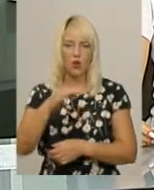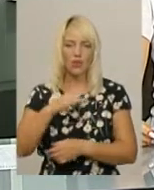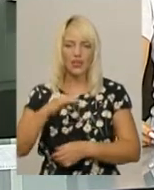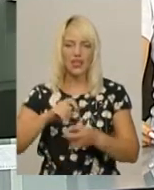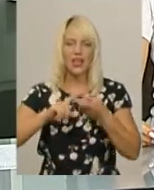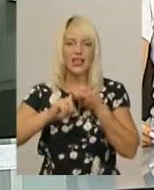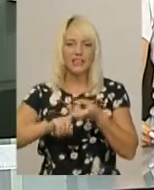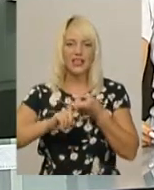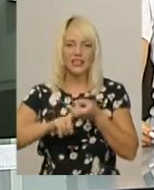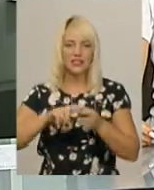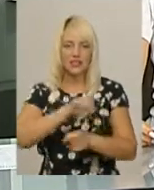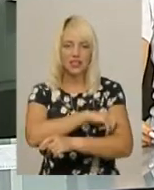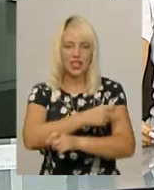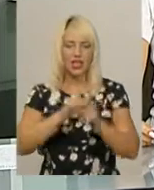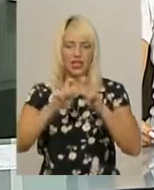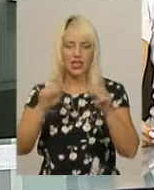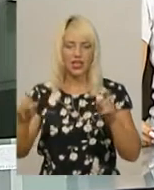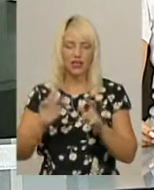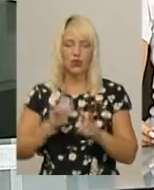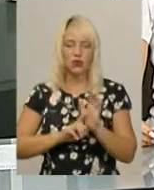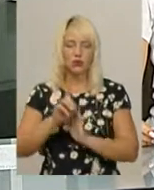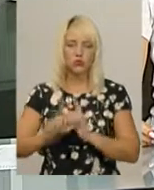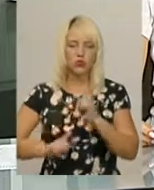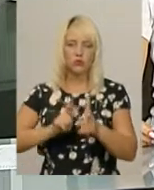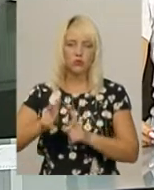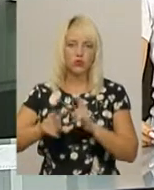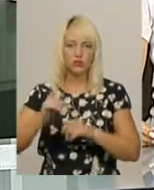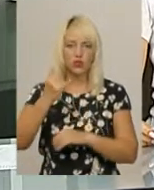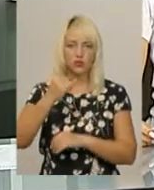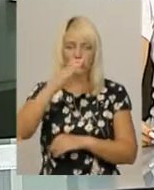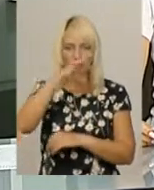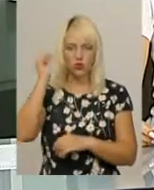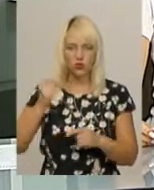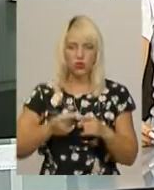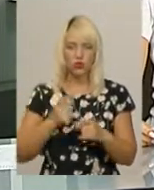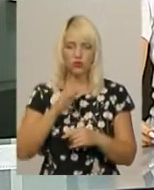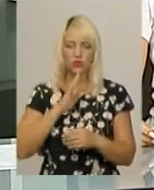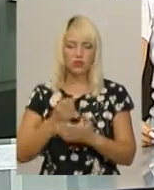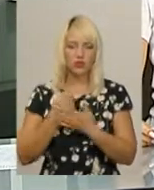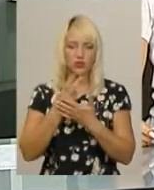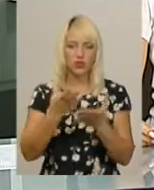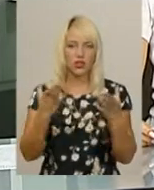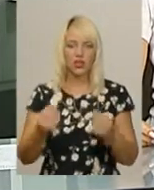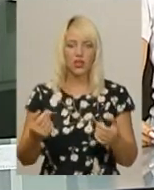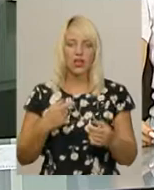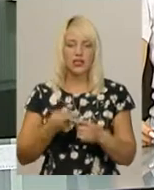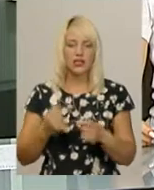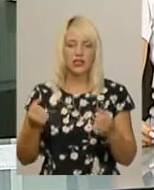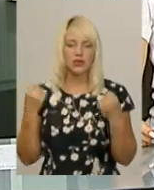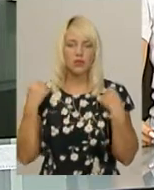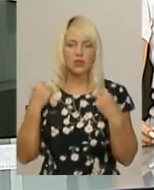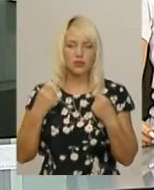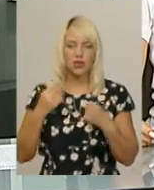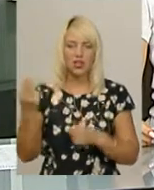клінічної лікарні. У медзаглад вони почали поступати сьогодні вночі. Одну дівчинку ушпиталили в день госпіталізовані спортсмени з Шепетівського